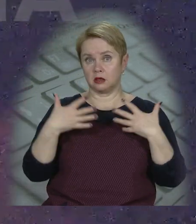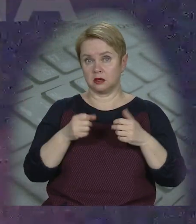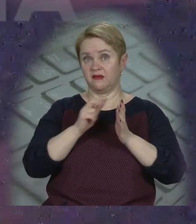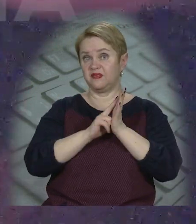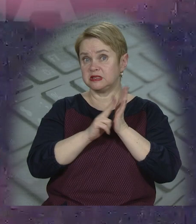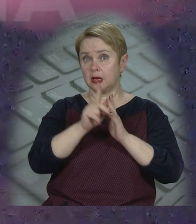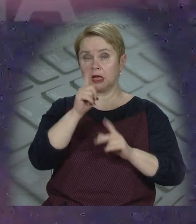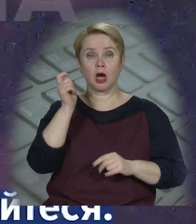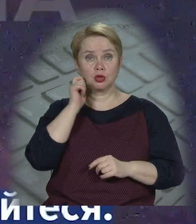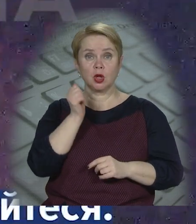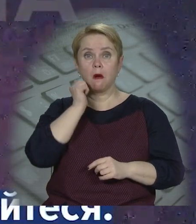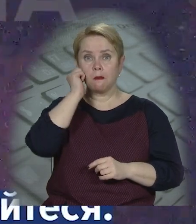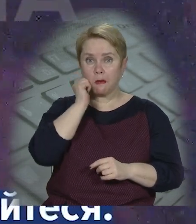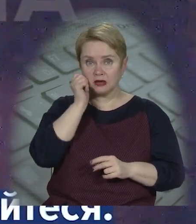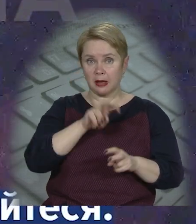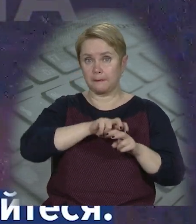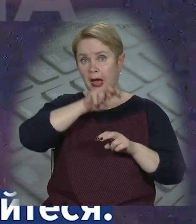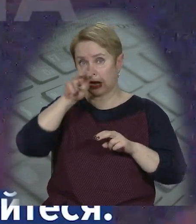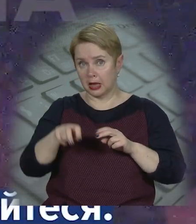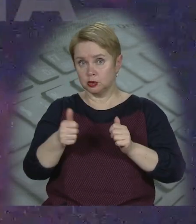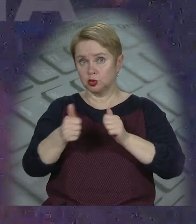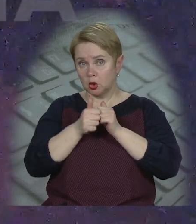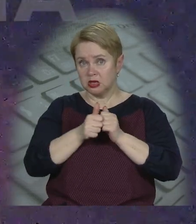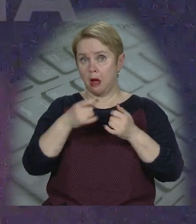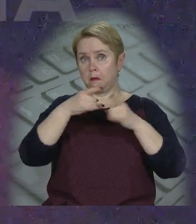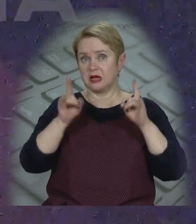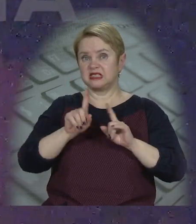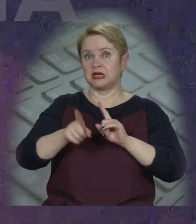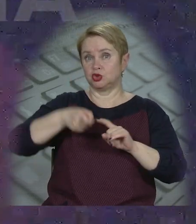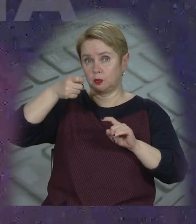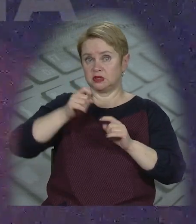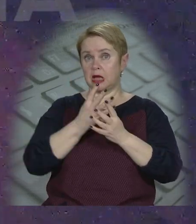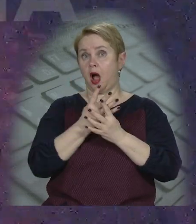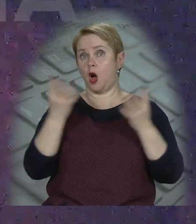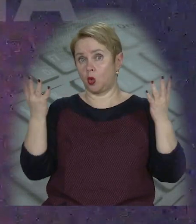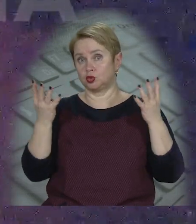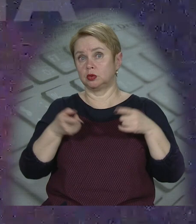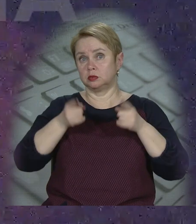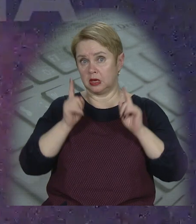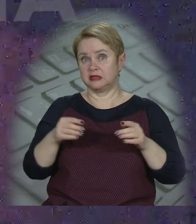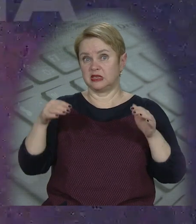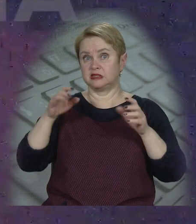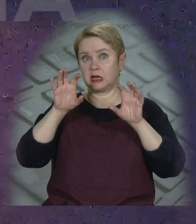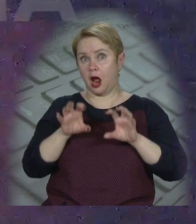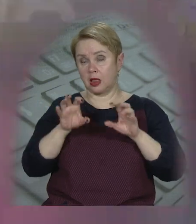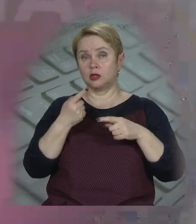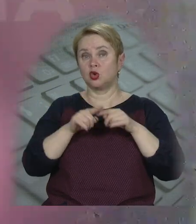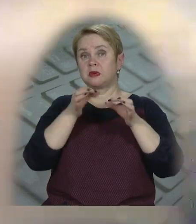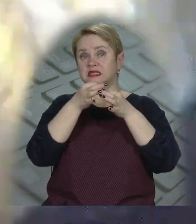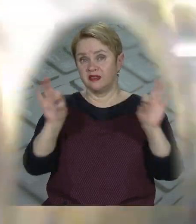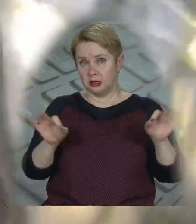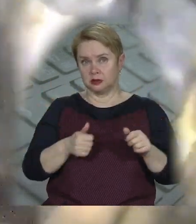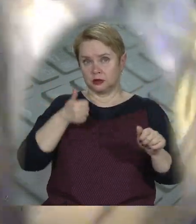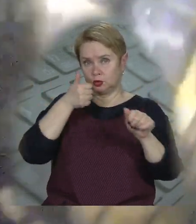'ясували. 81-річна бабця перелазила на сусідський балкон, зачепилась за огорожу і застрягла. Аби її